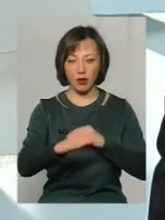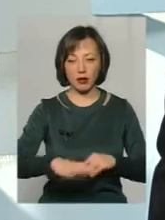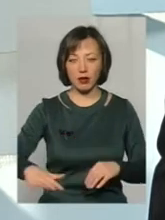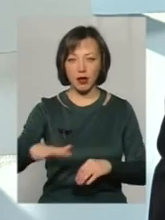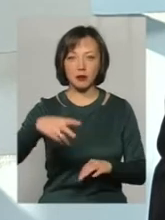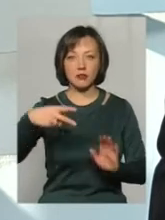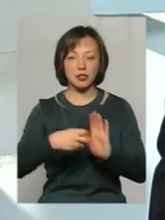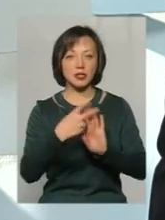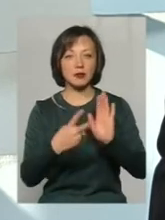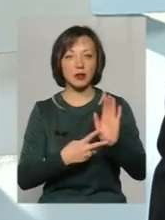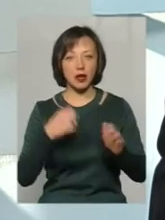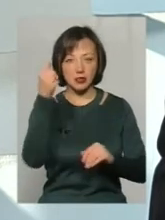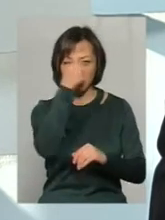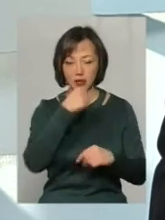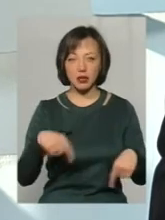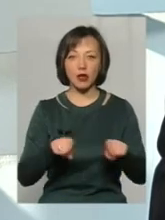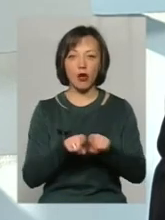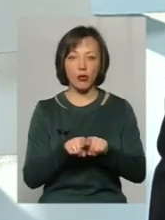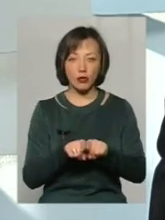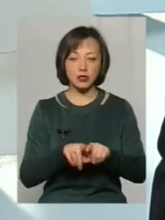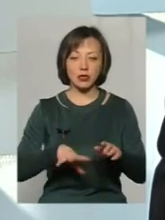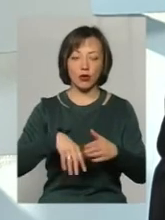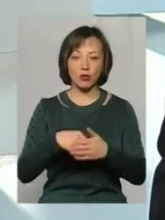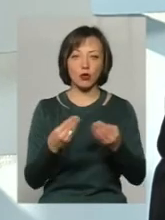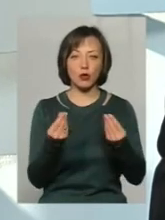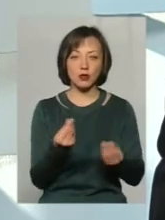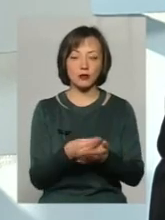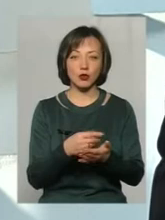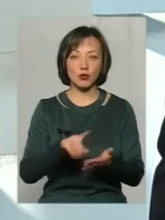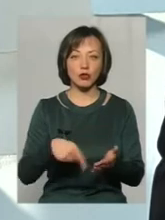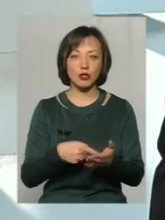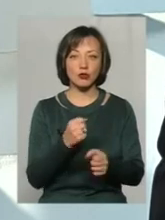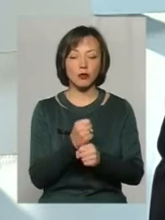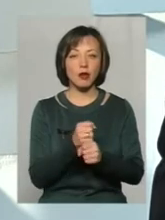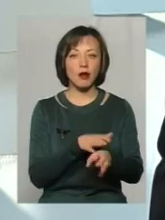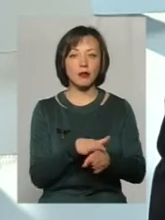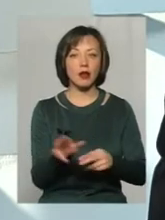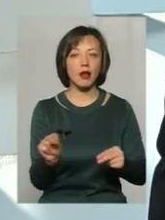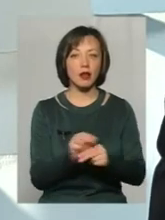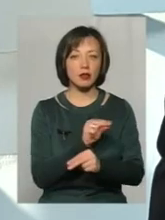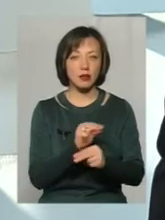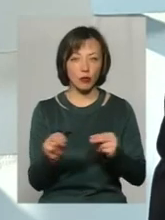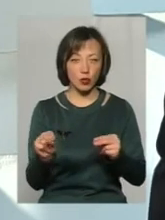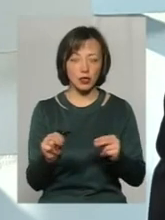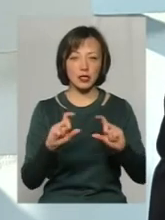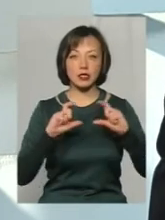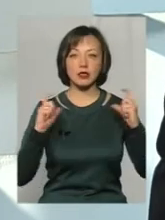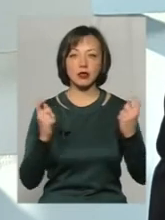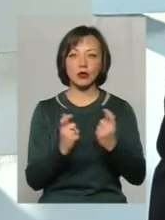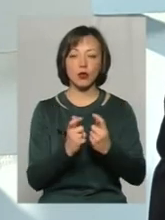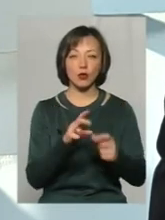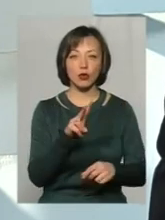2017 рік також за рахунок коштів міського бюджету зробили капітальний ремонт стадіону